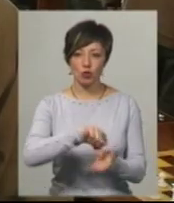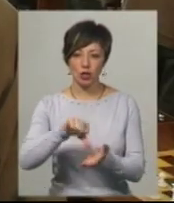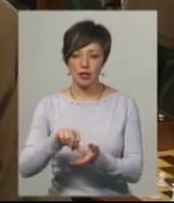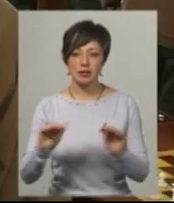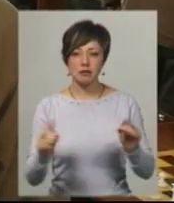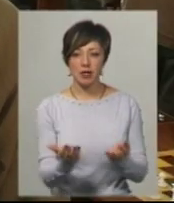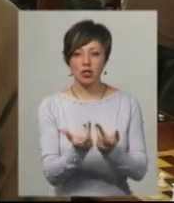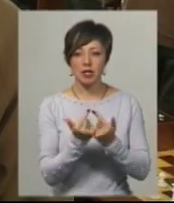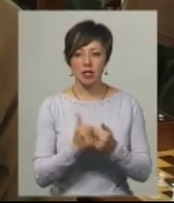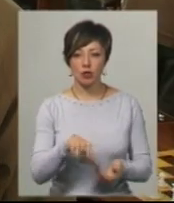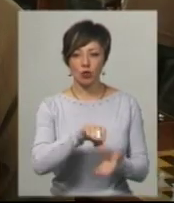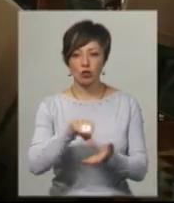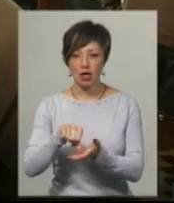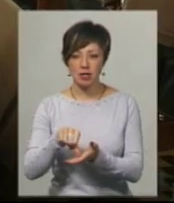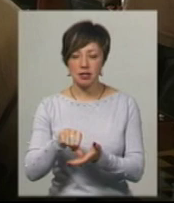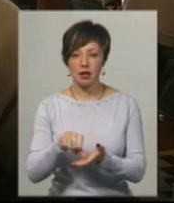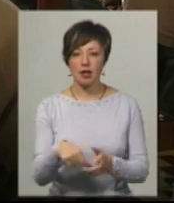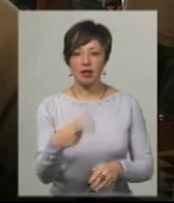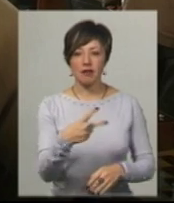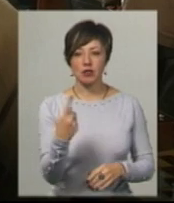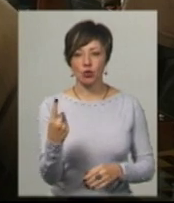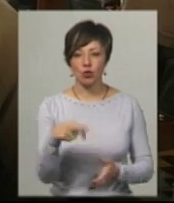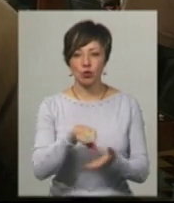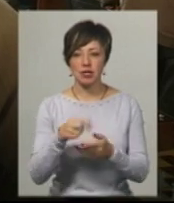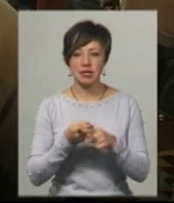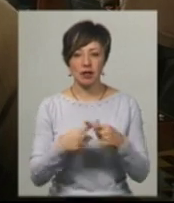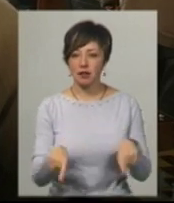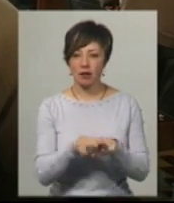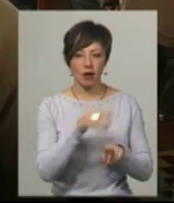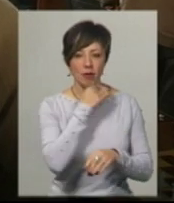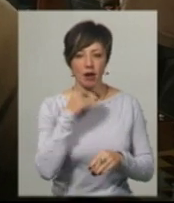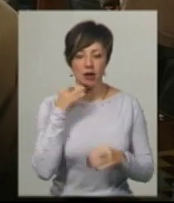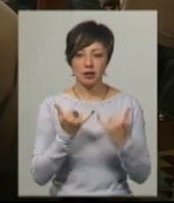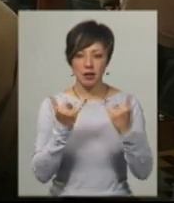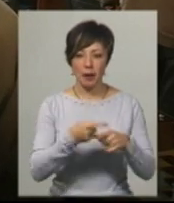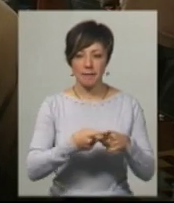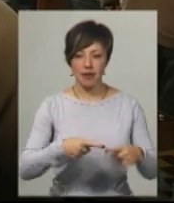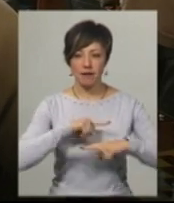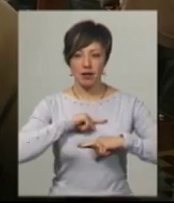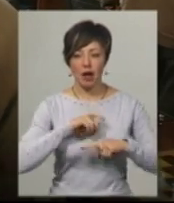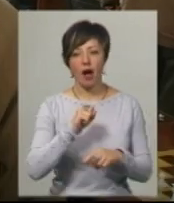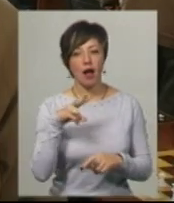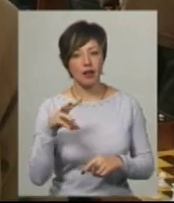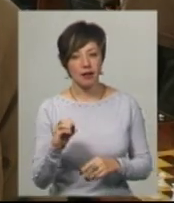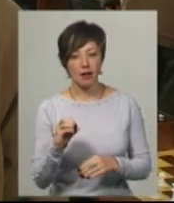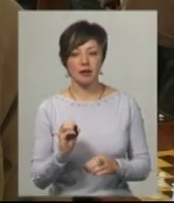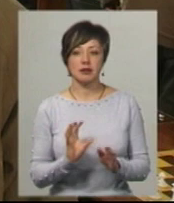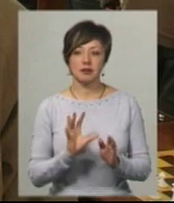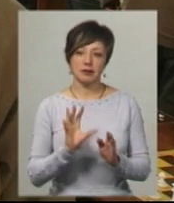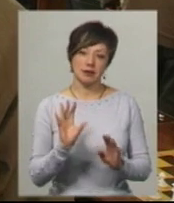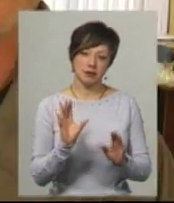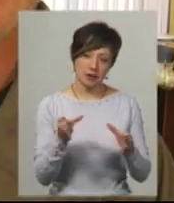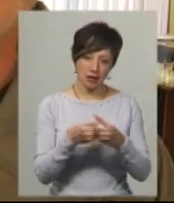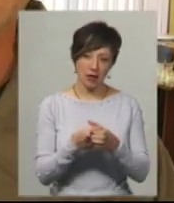Зменшилась кількість учасників, 21 учасник – це не так дуже багато для полуфіналу. Але склад такий більш